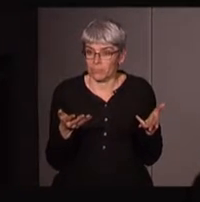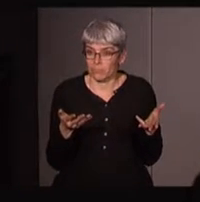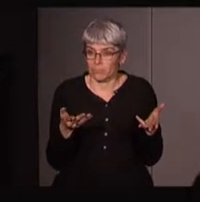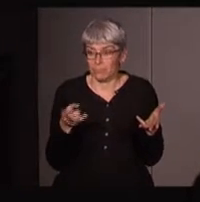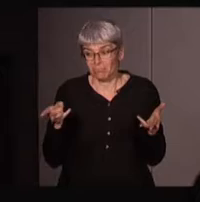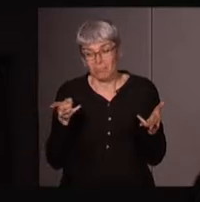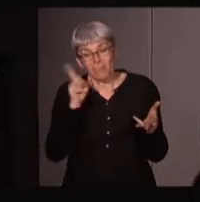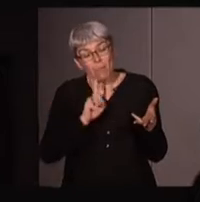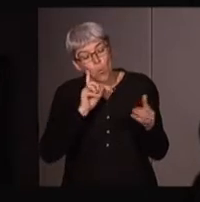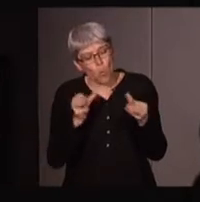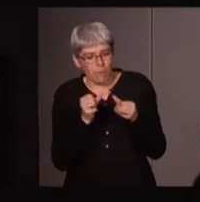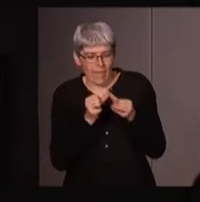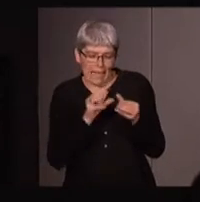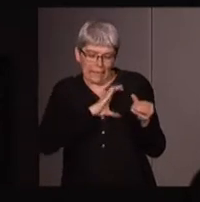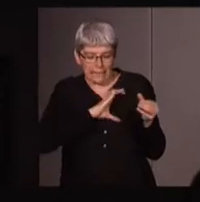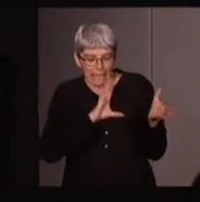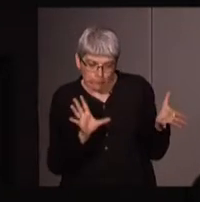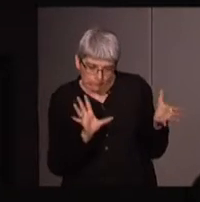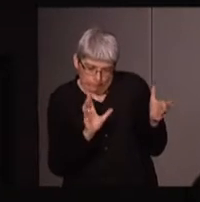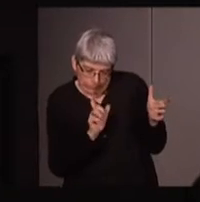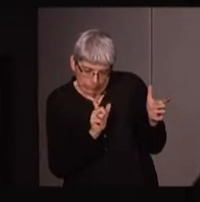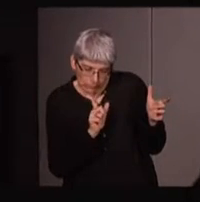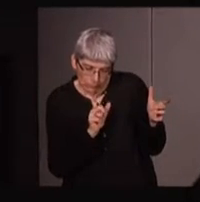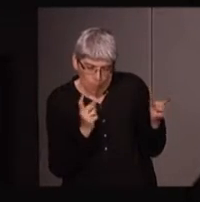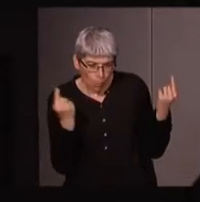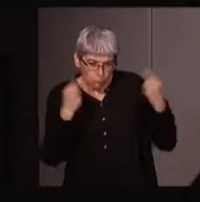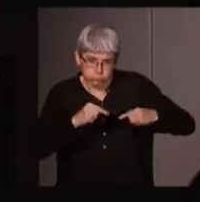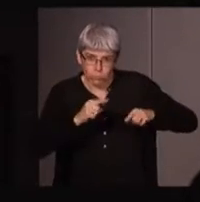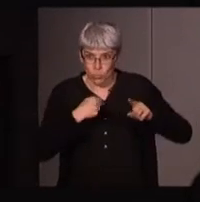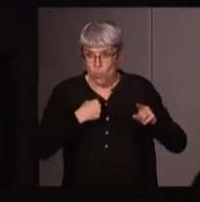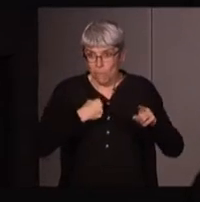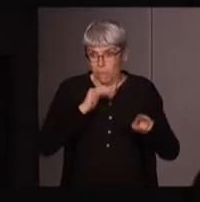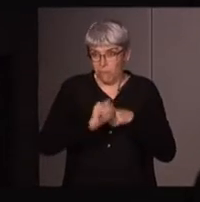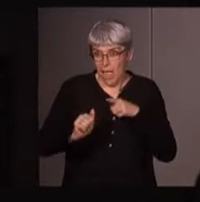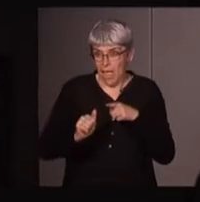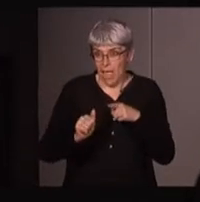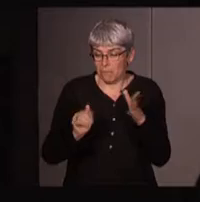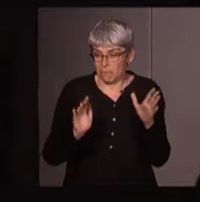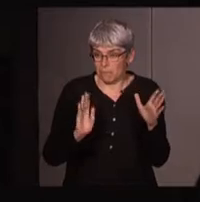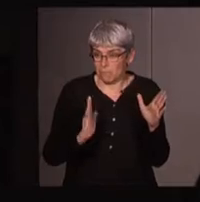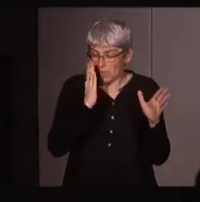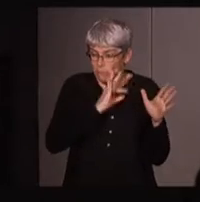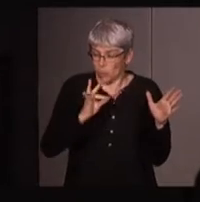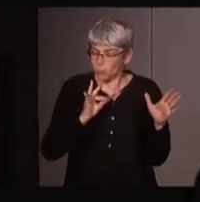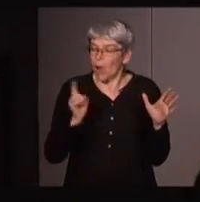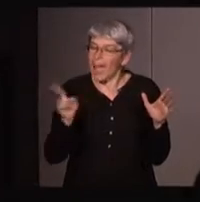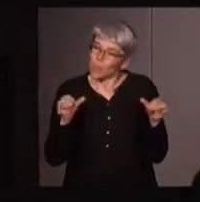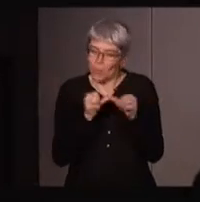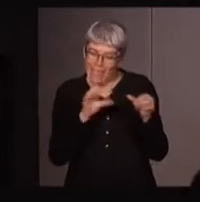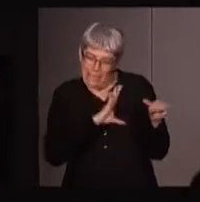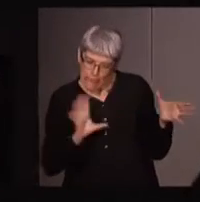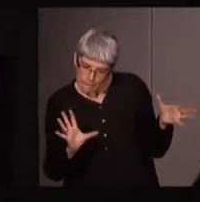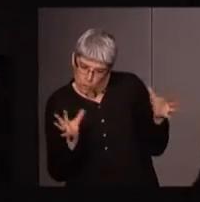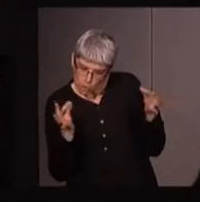cette dernière cherche justement à articuler, au lieu d'opposer, comme nous on a tendance à le faire, plutôt peut-être, en France en tout cas, les